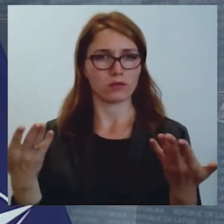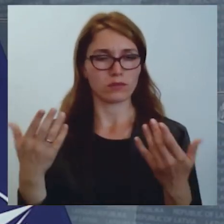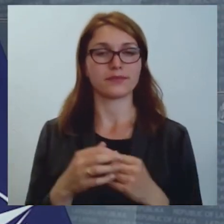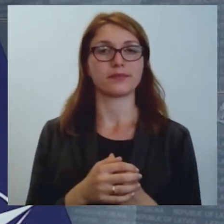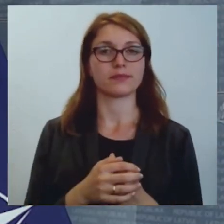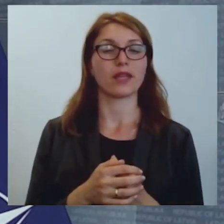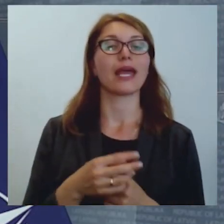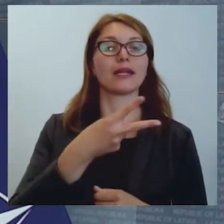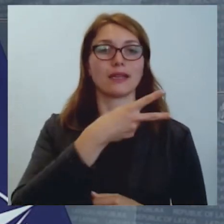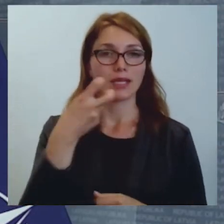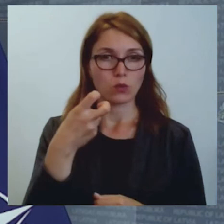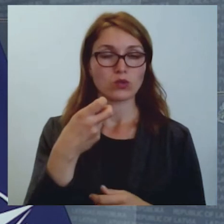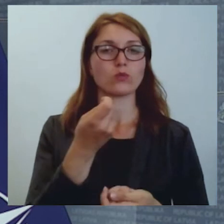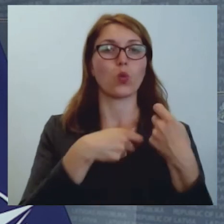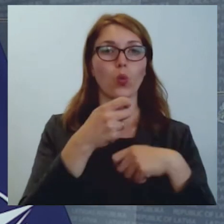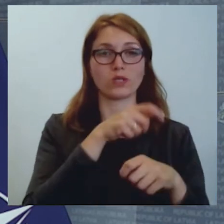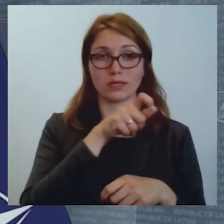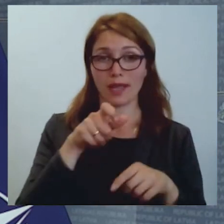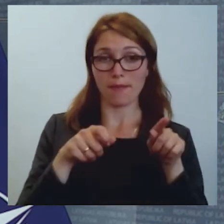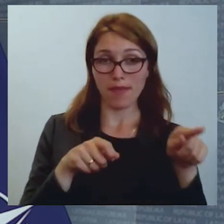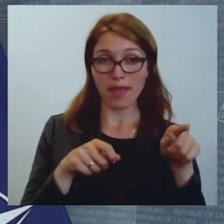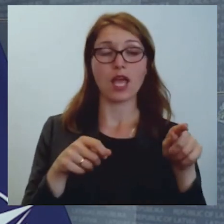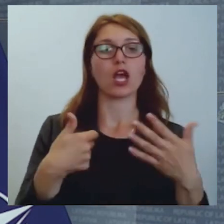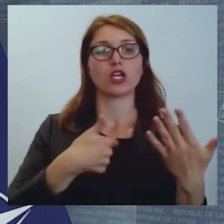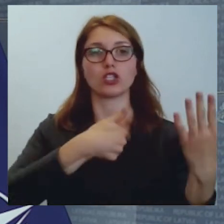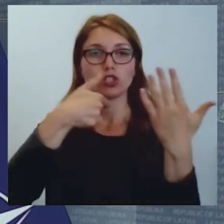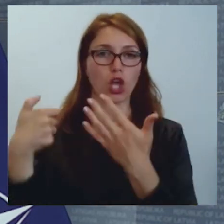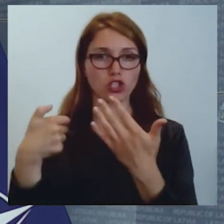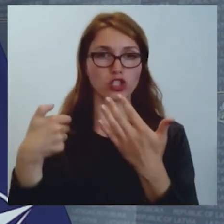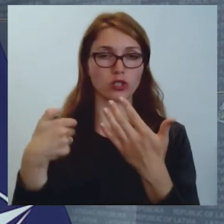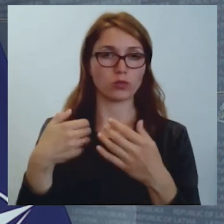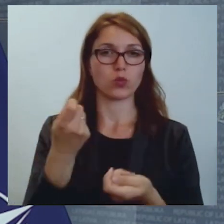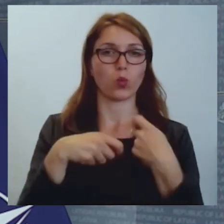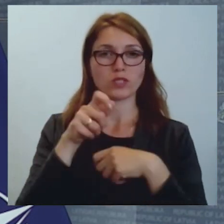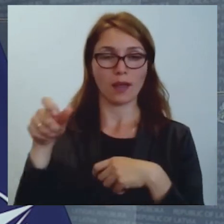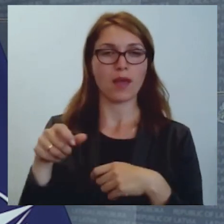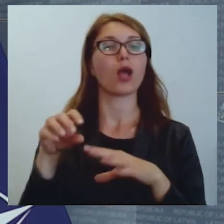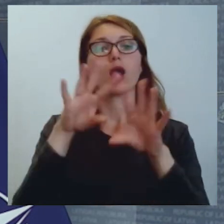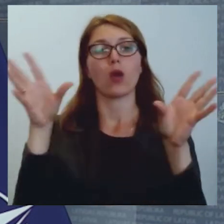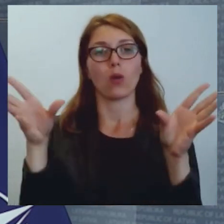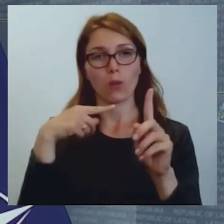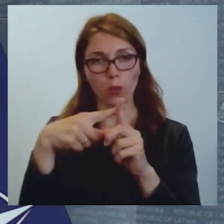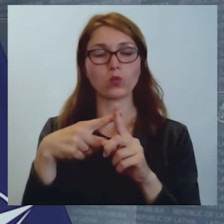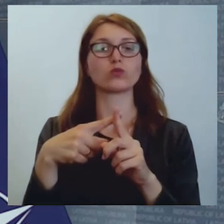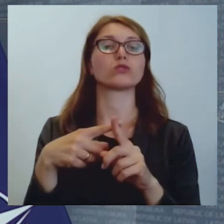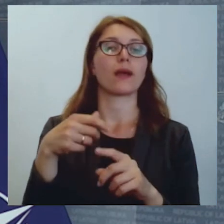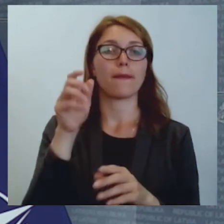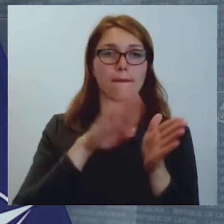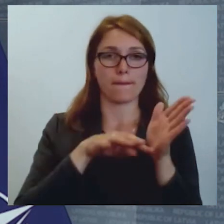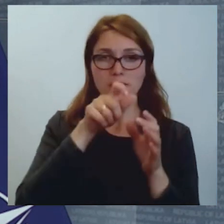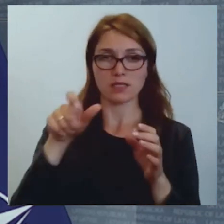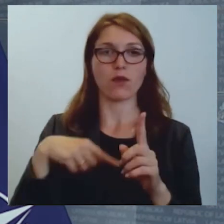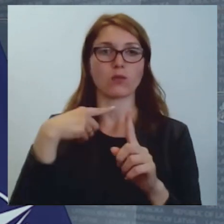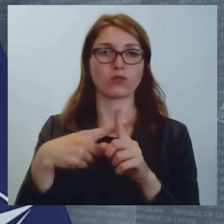uzņēmējiem un 600 kopā ar atbalstu privātu personām un mājasēmniecībām. Tātad mēs